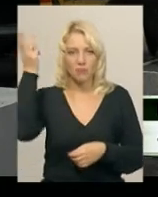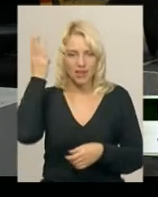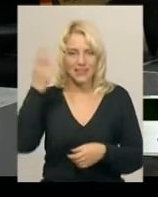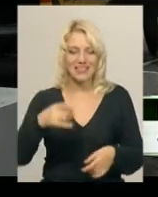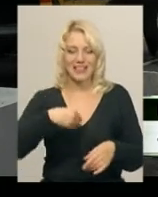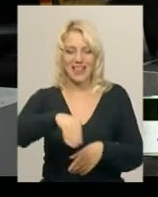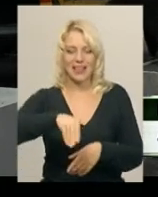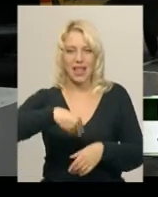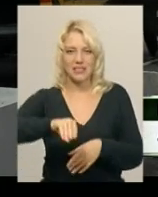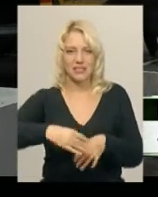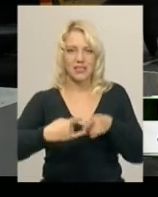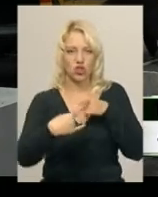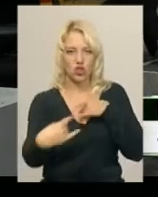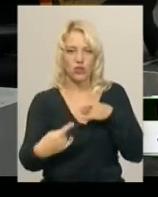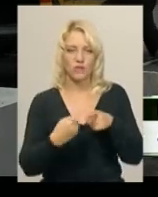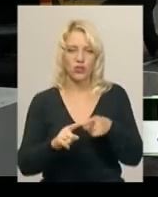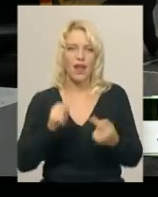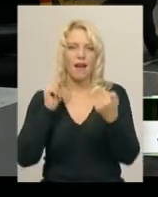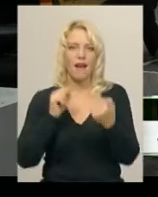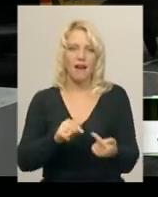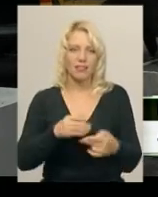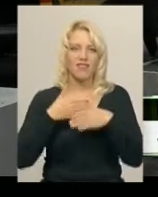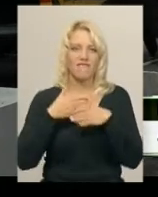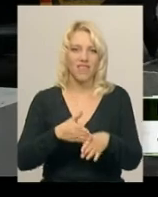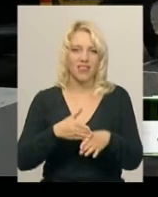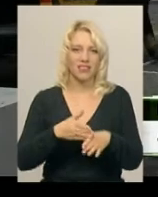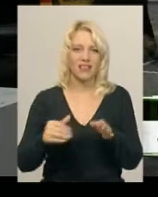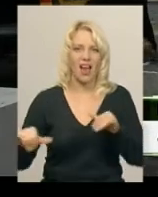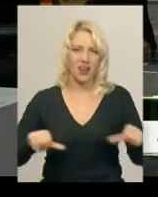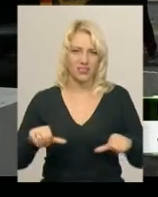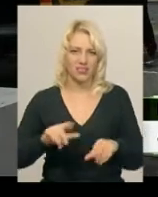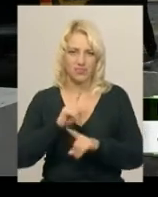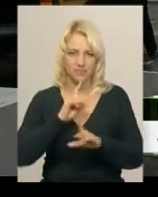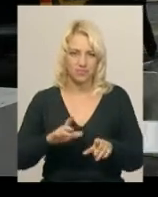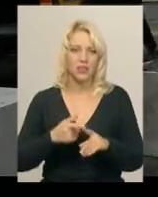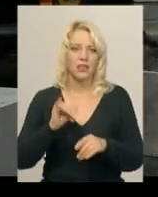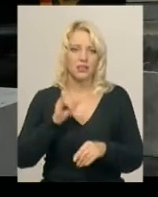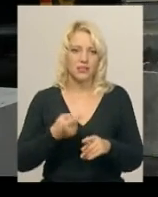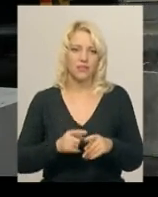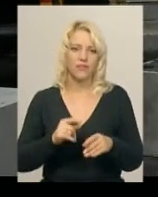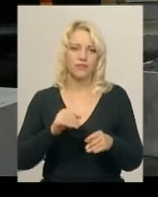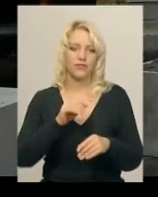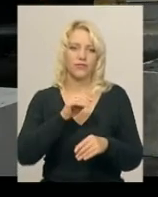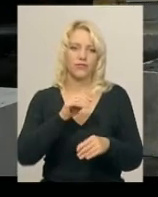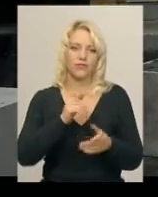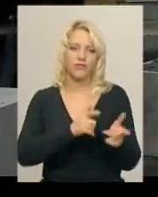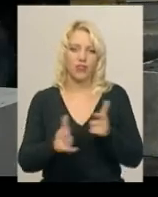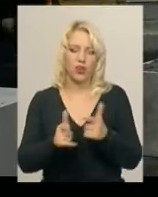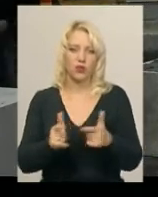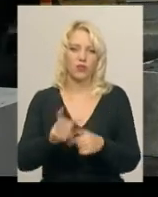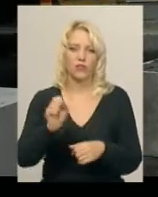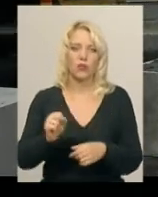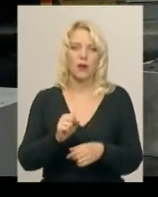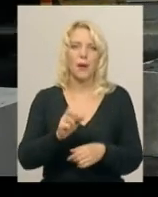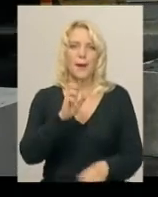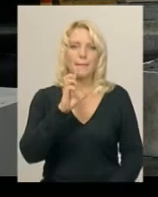Вони є антивандальні, вуличні. Це виготовлено з архітектурного